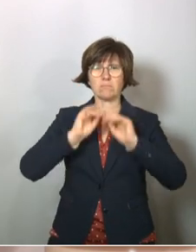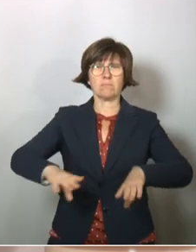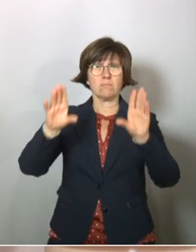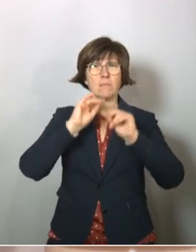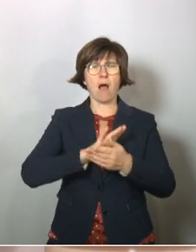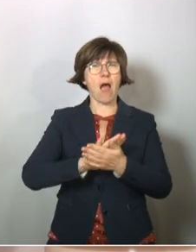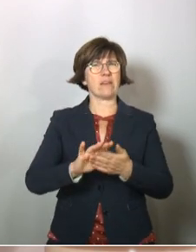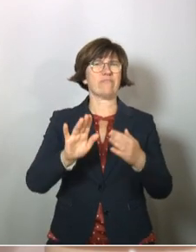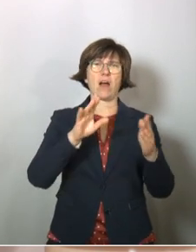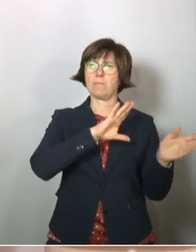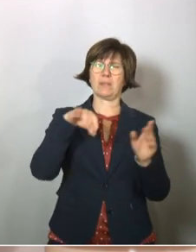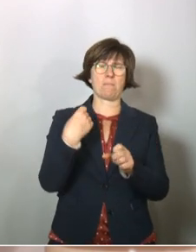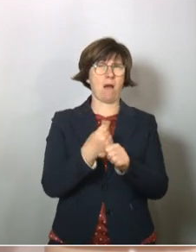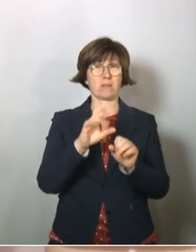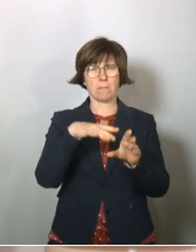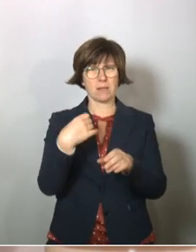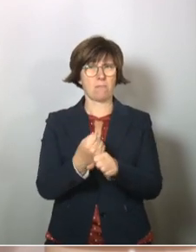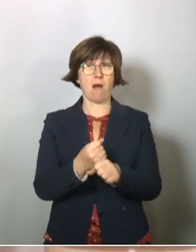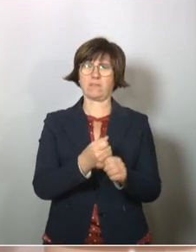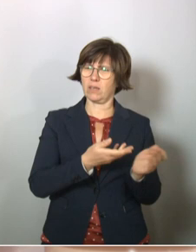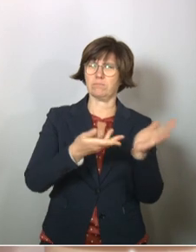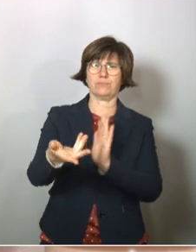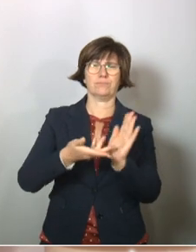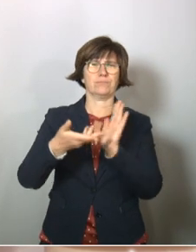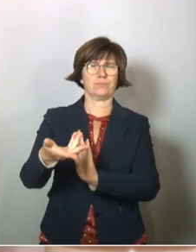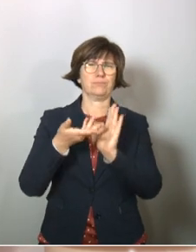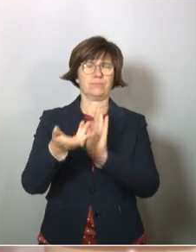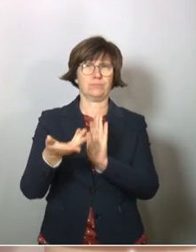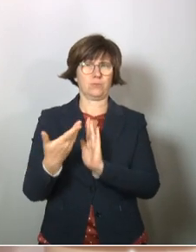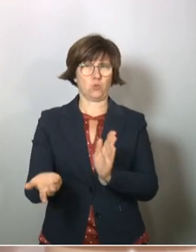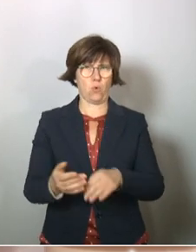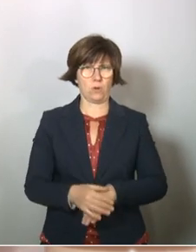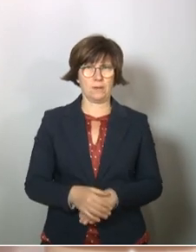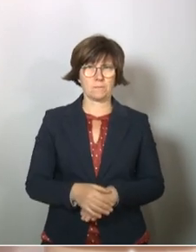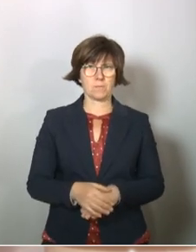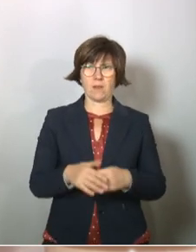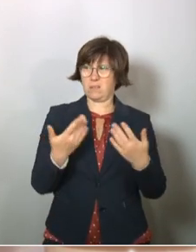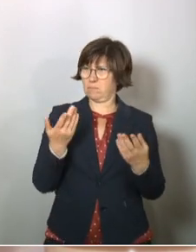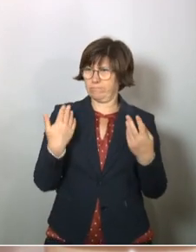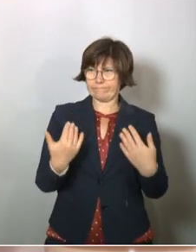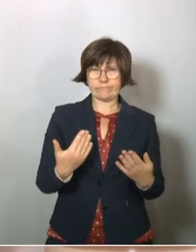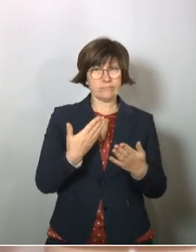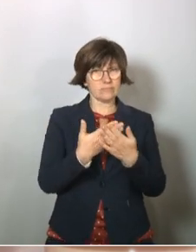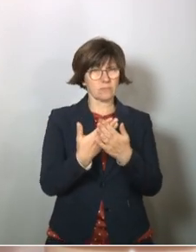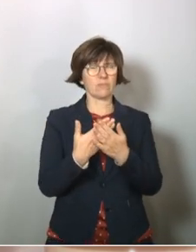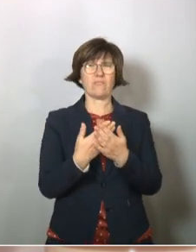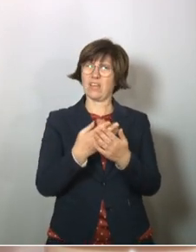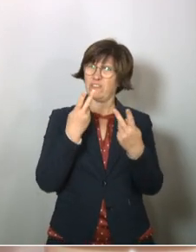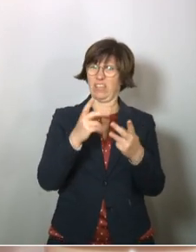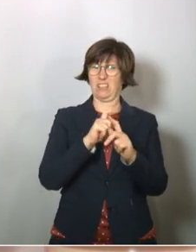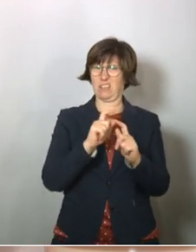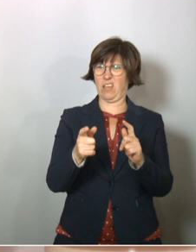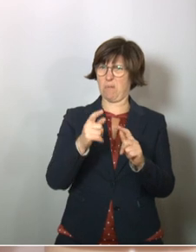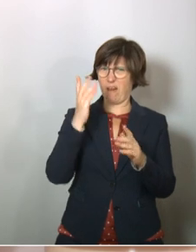immer eins zu eins wiedergegeben, wie wenn das jetzt der Stein der Weisen